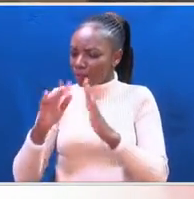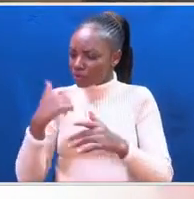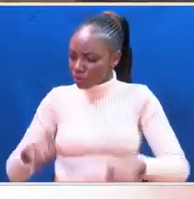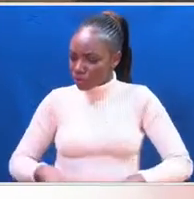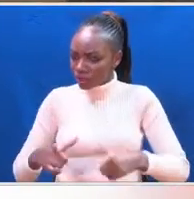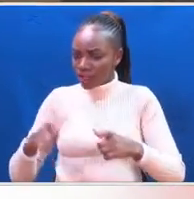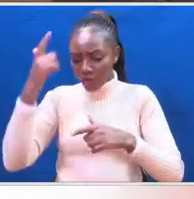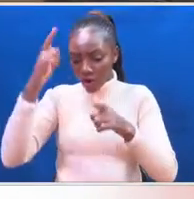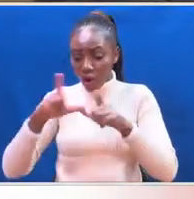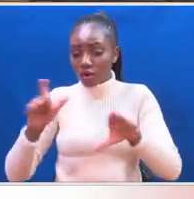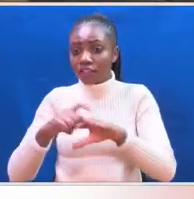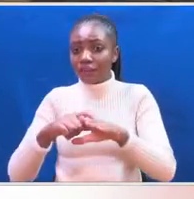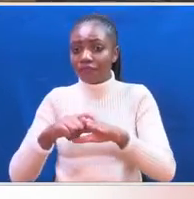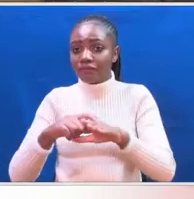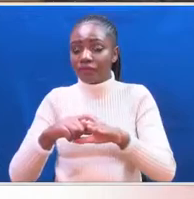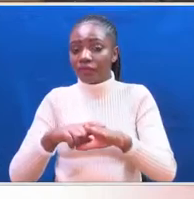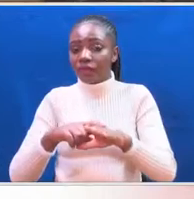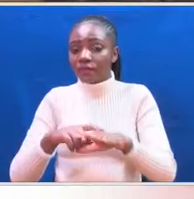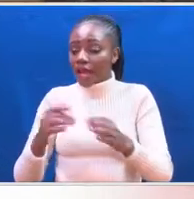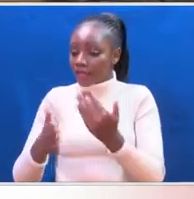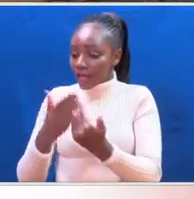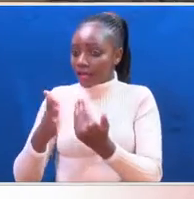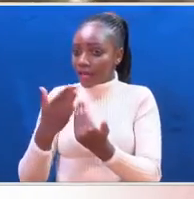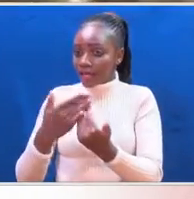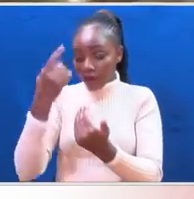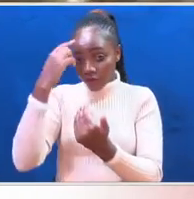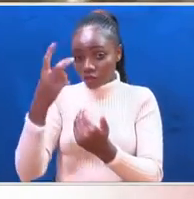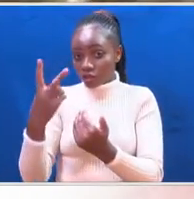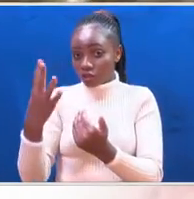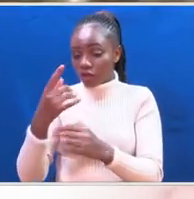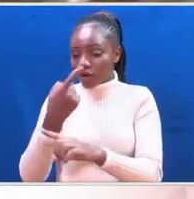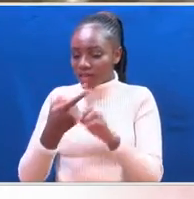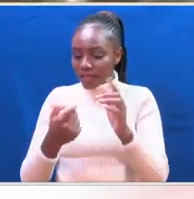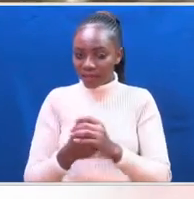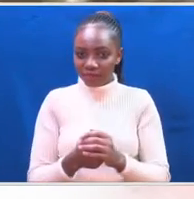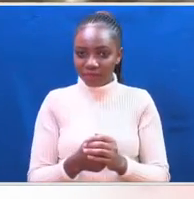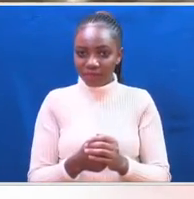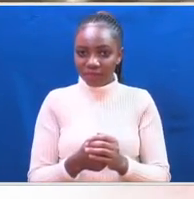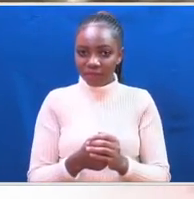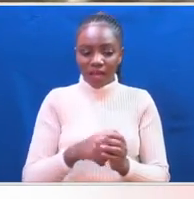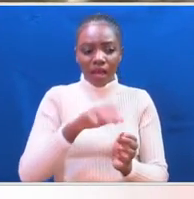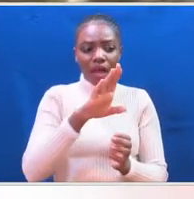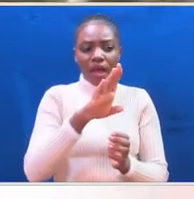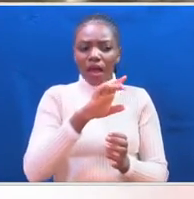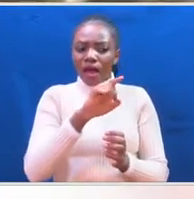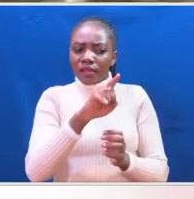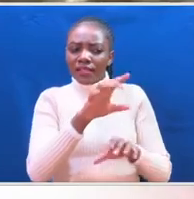servies spanning 24 years at this conservancy. Alikuwa ajielewa ya kwamba na hito Paraka.